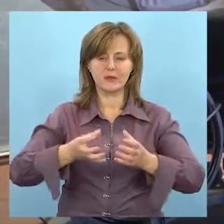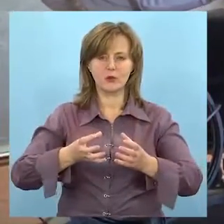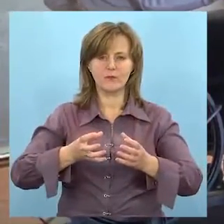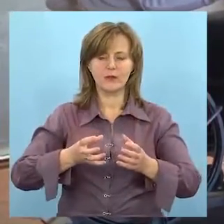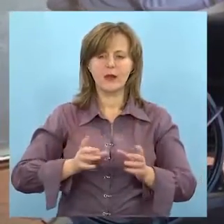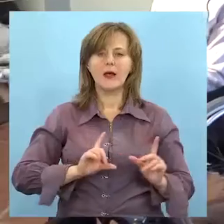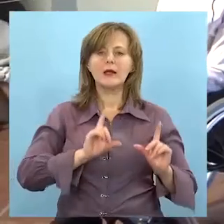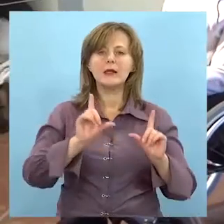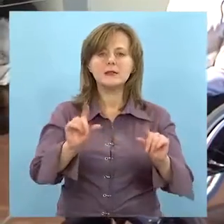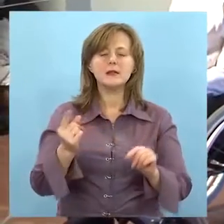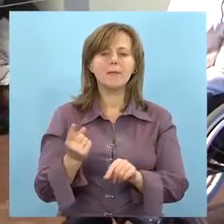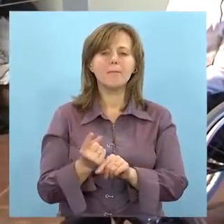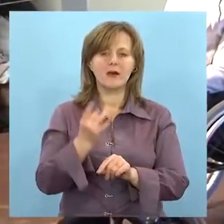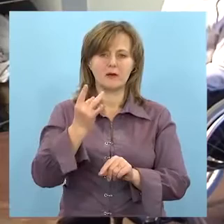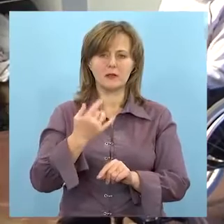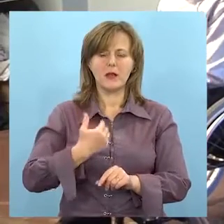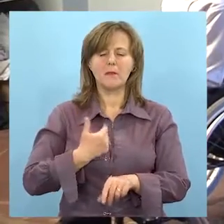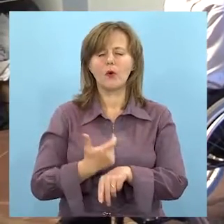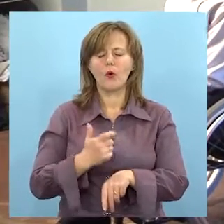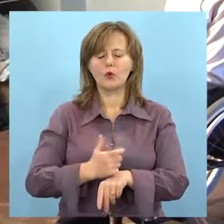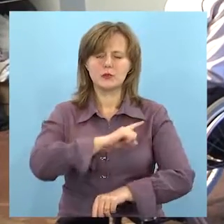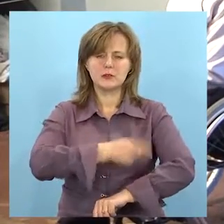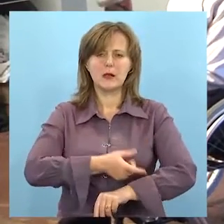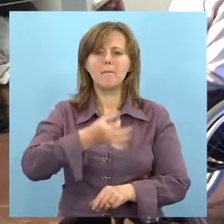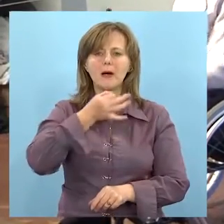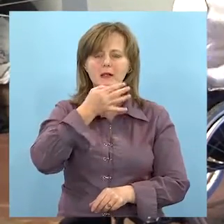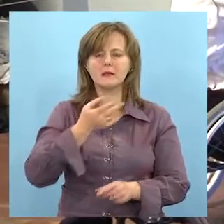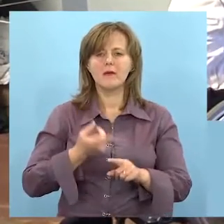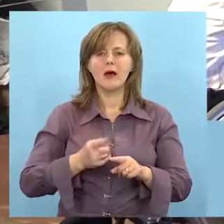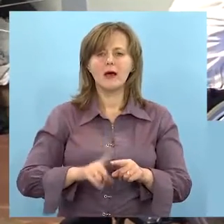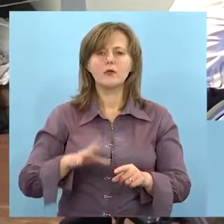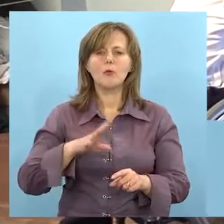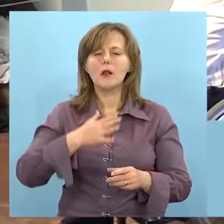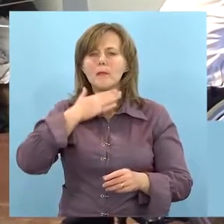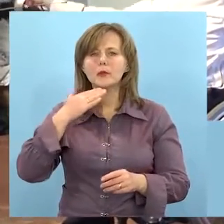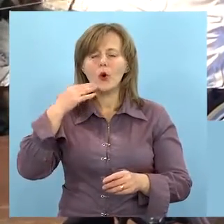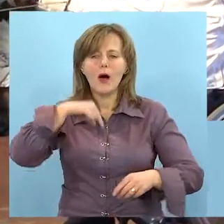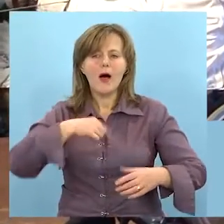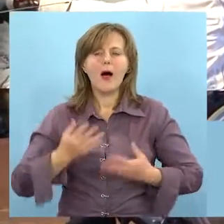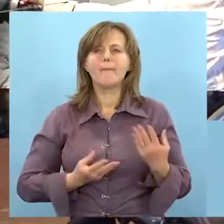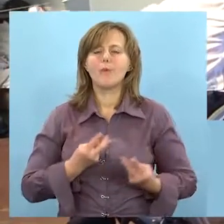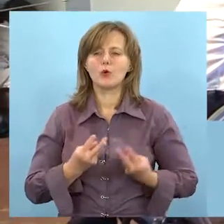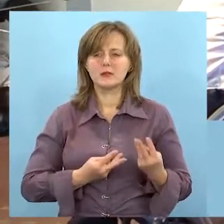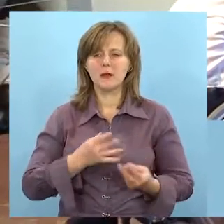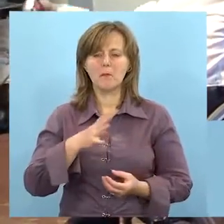на чемпіонаті світу. Я їздила перший раз і мені дуже сильно подобається. Це було багато емоцій,